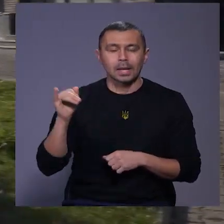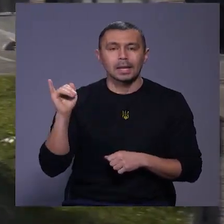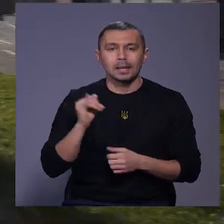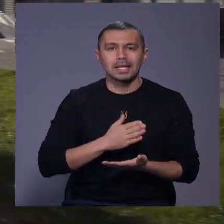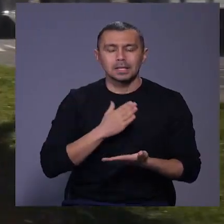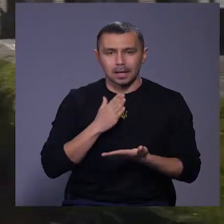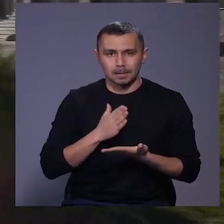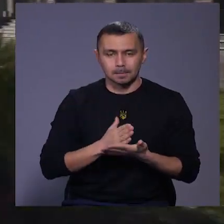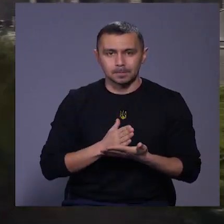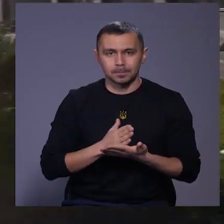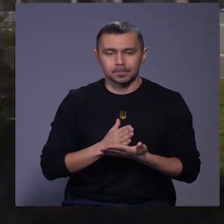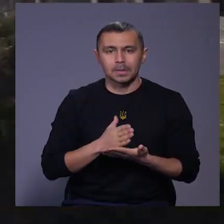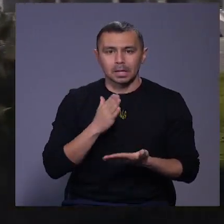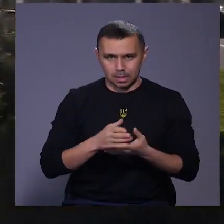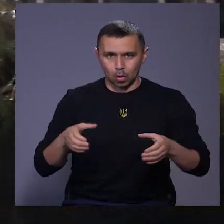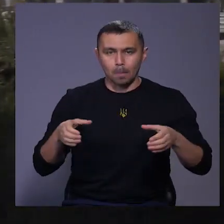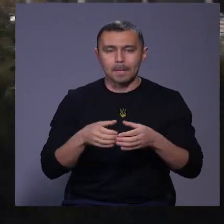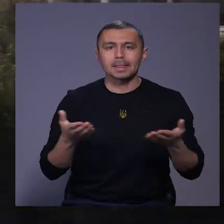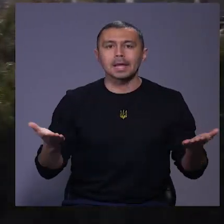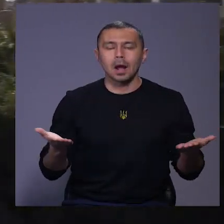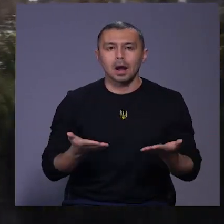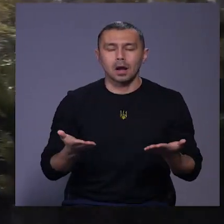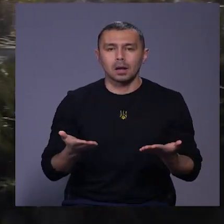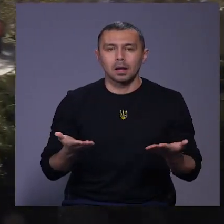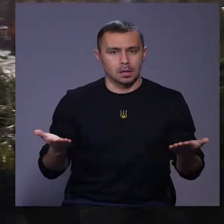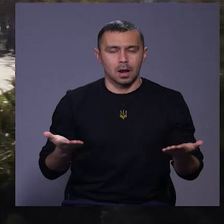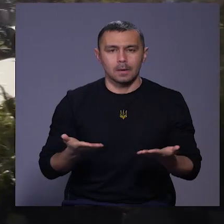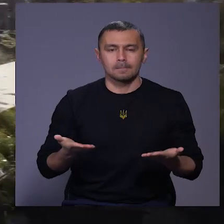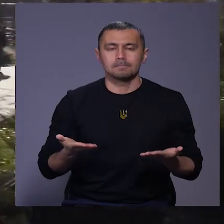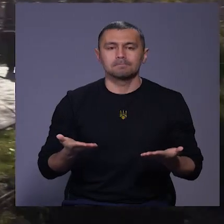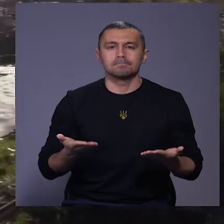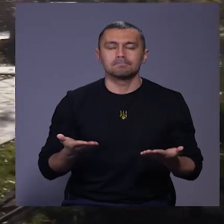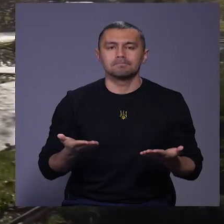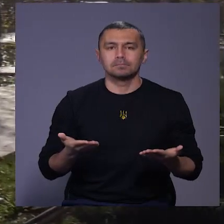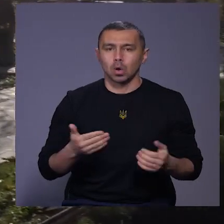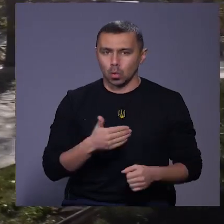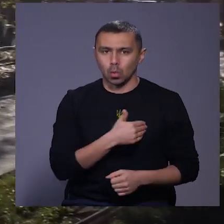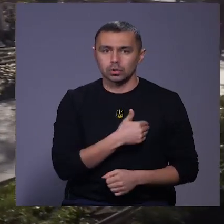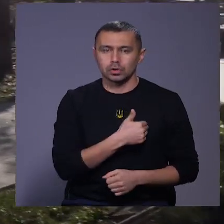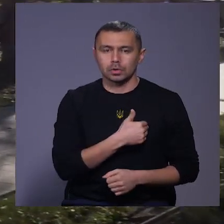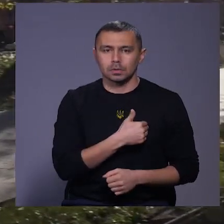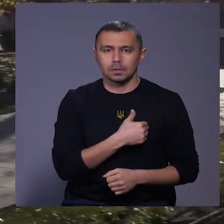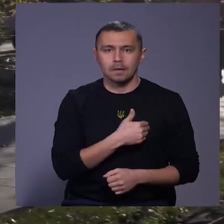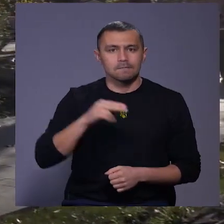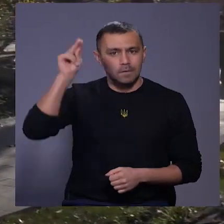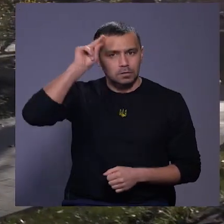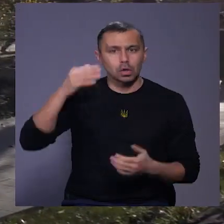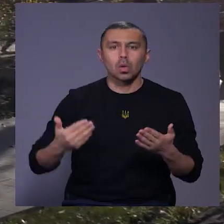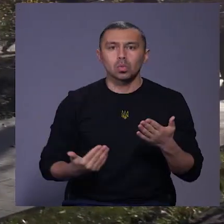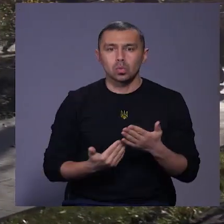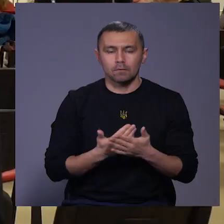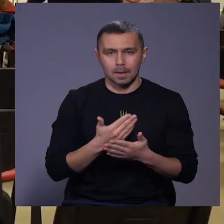команда, яка хоче вивчати нові